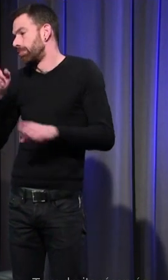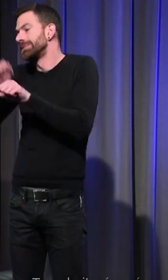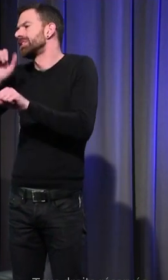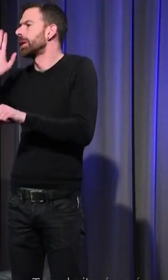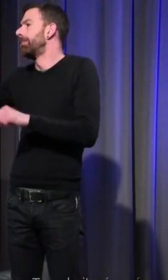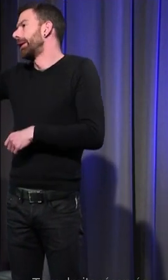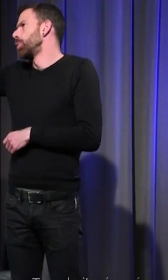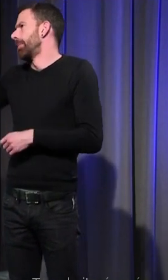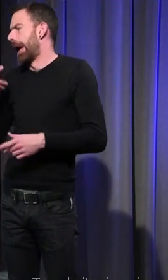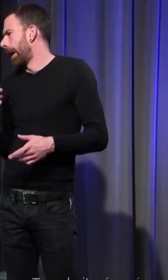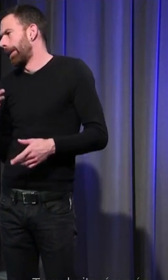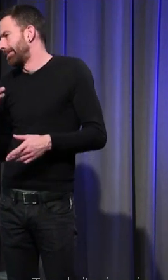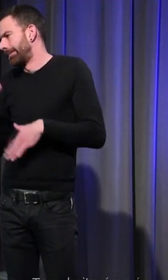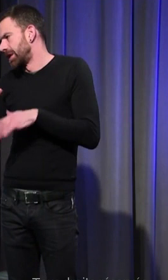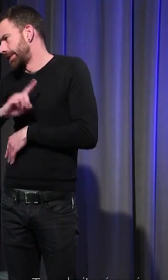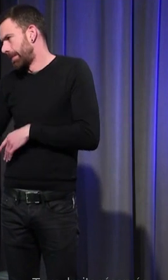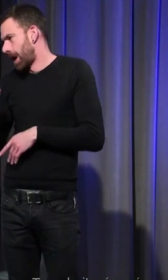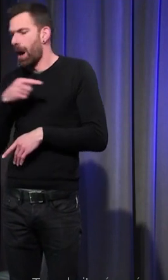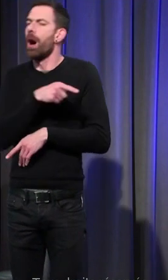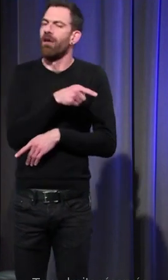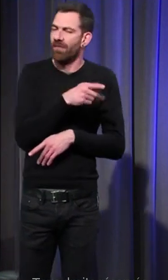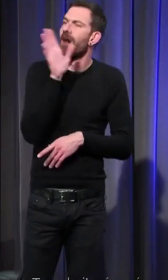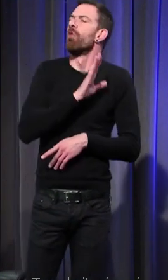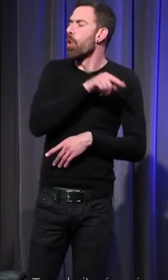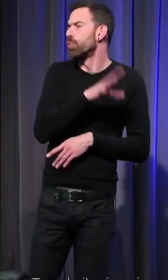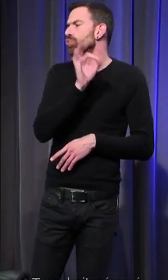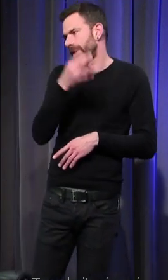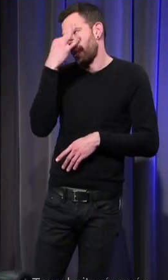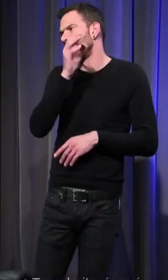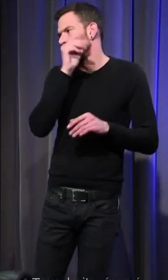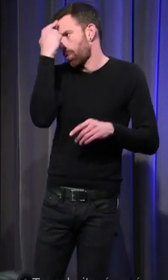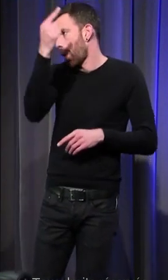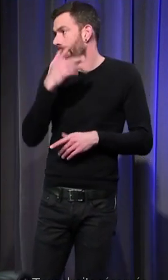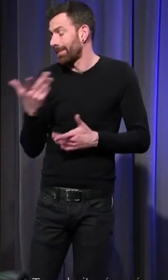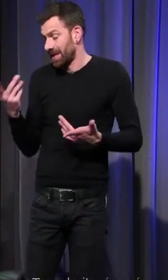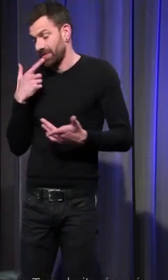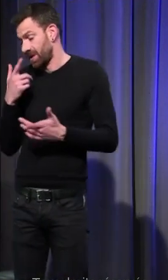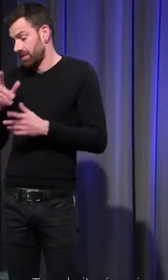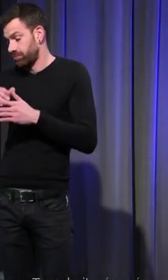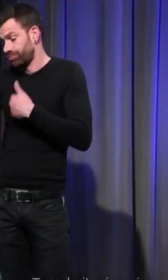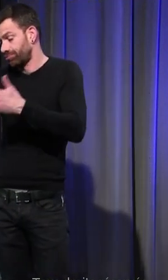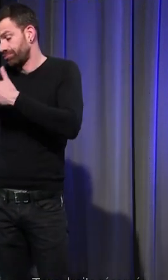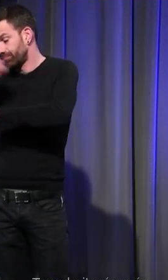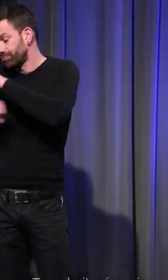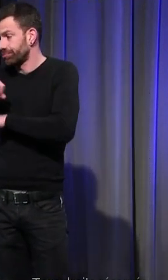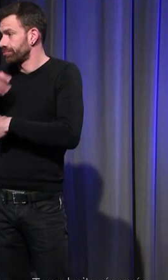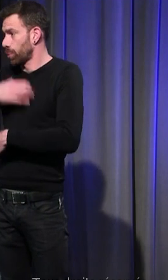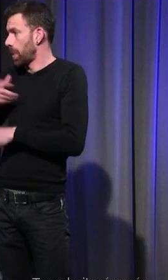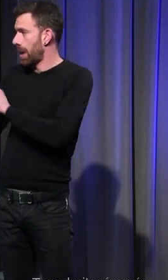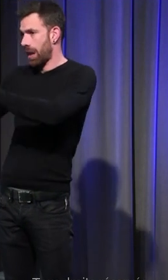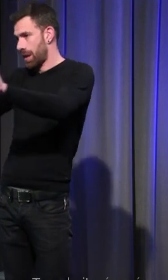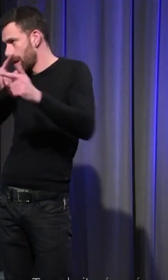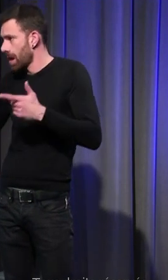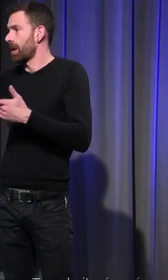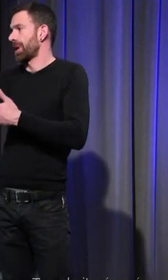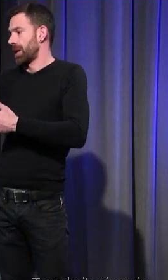1000 ne fonctionnait plus au XIXe siècle donc le baptême à la naissance des prêtres dans chaque paroisse les avancées de la science vont faire